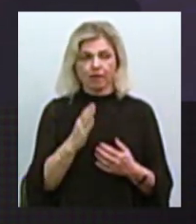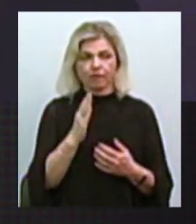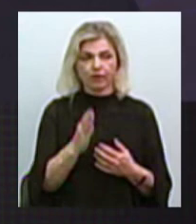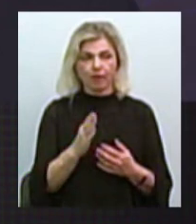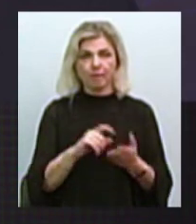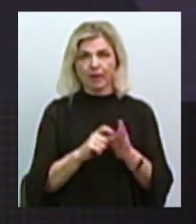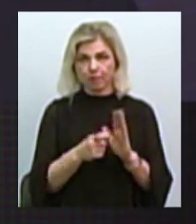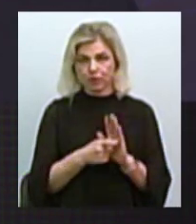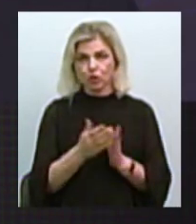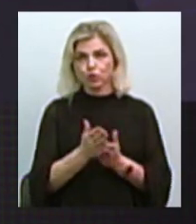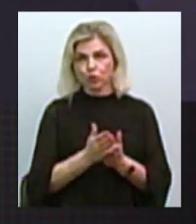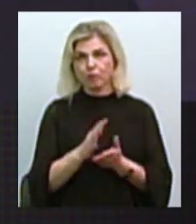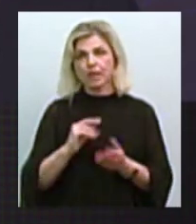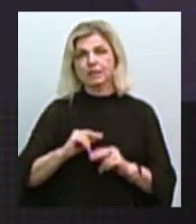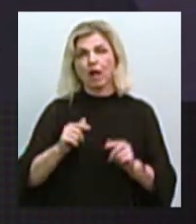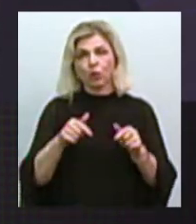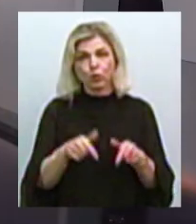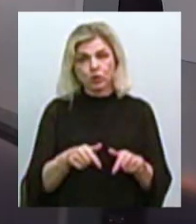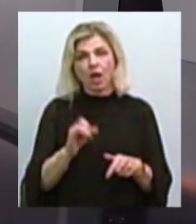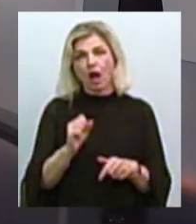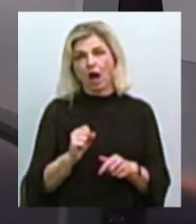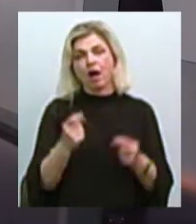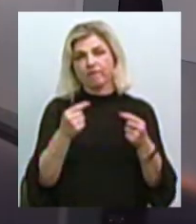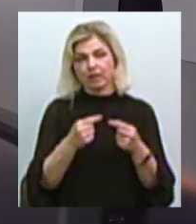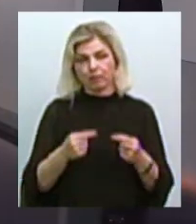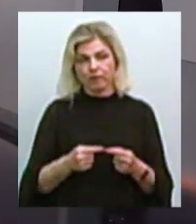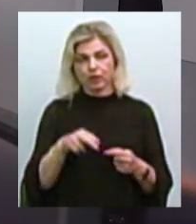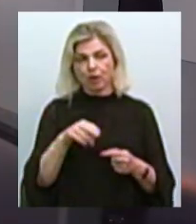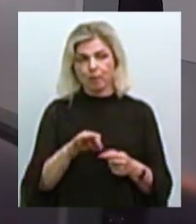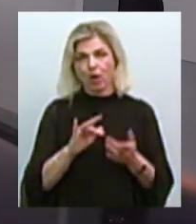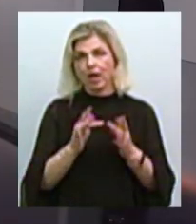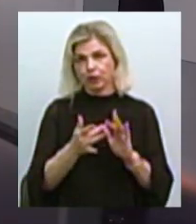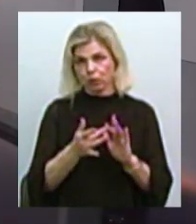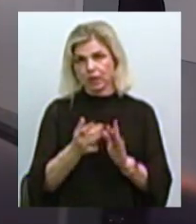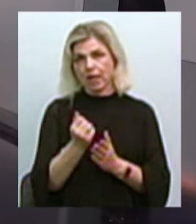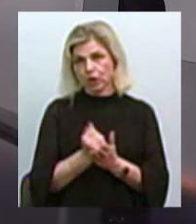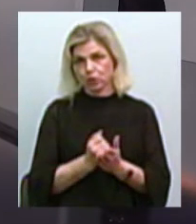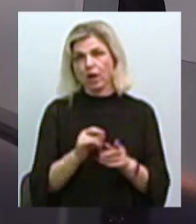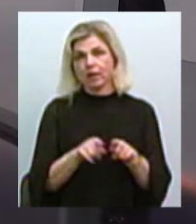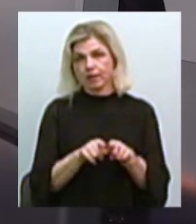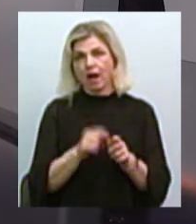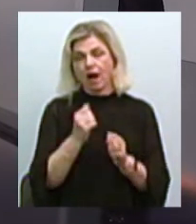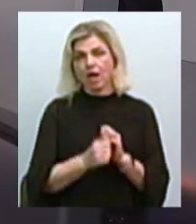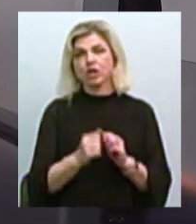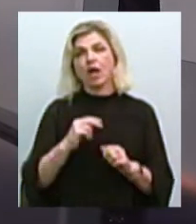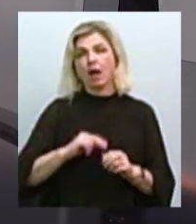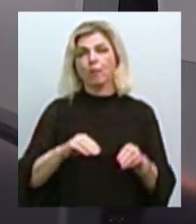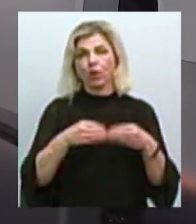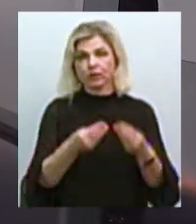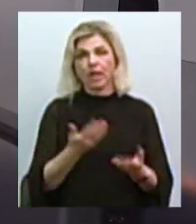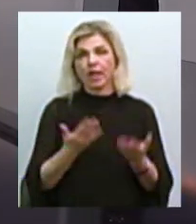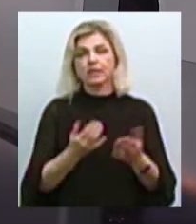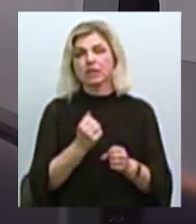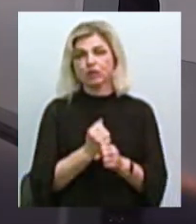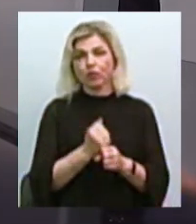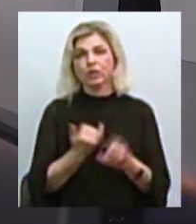приміщенні служби зайнятості, а відповідно по електронним ресурсам. Так само і кожен роботодавець, якщо створений сьогодні